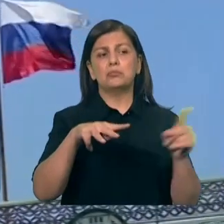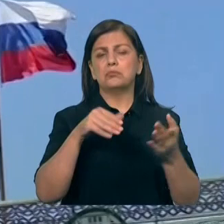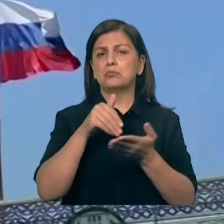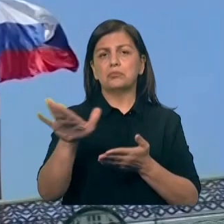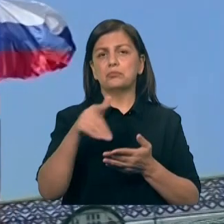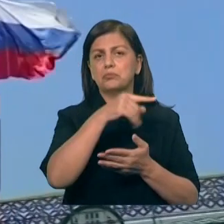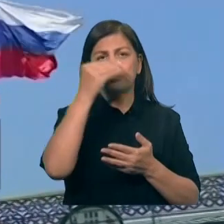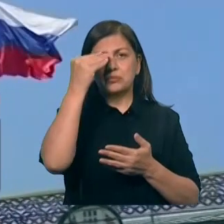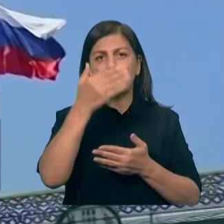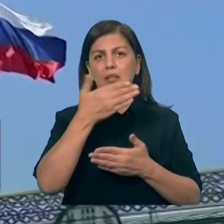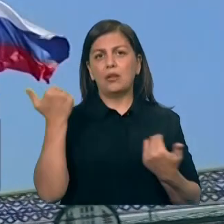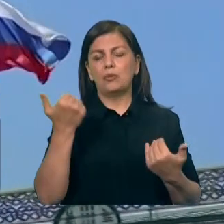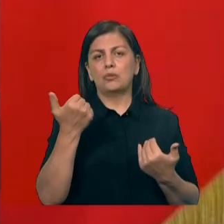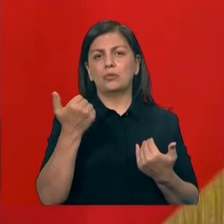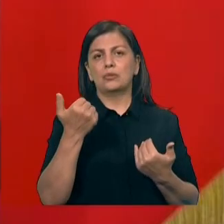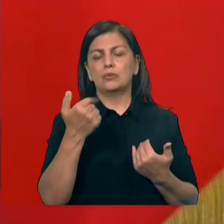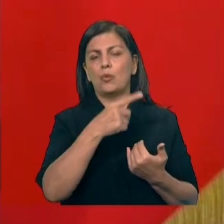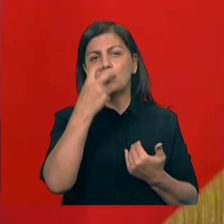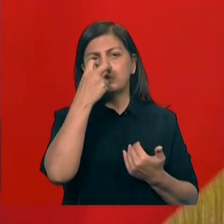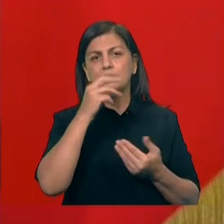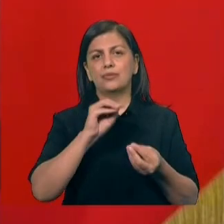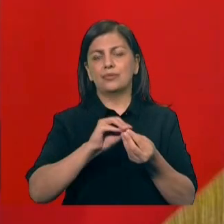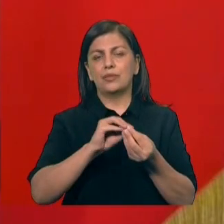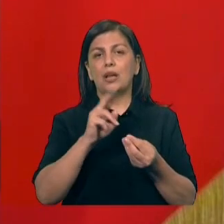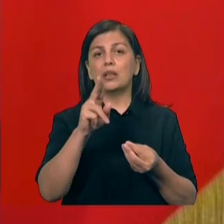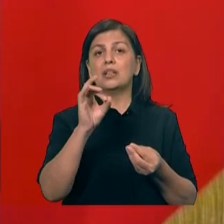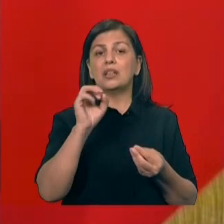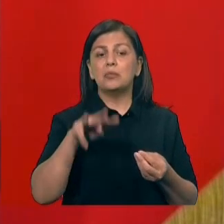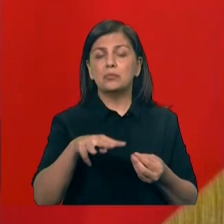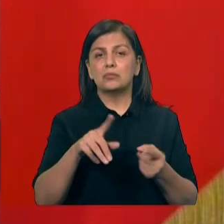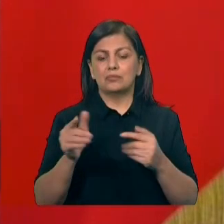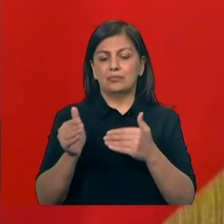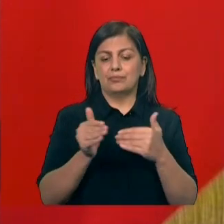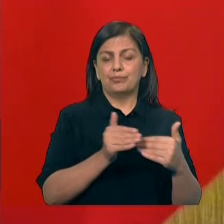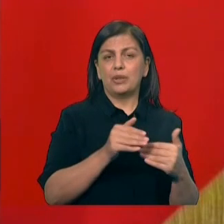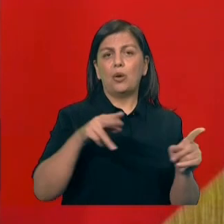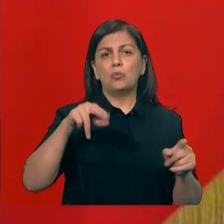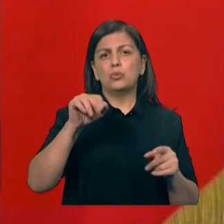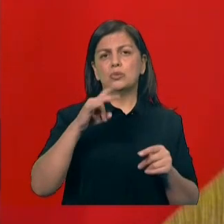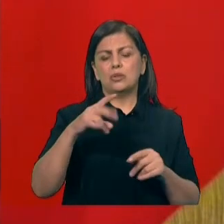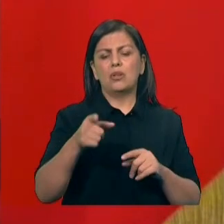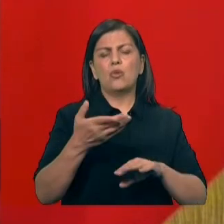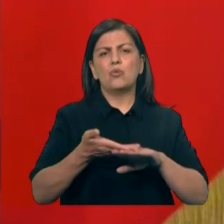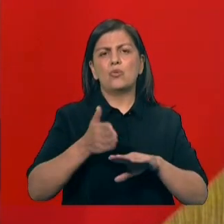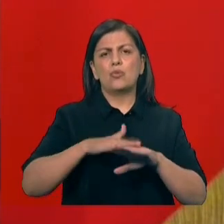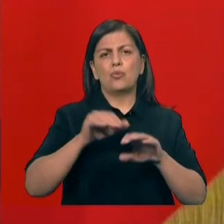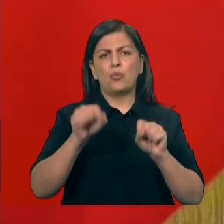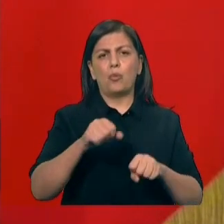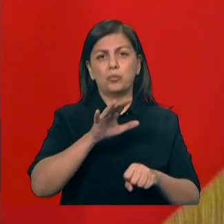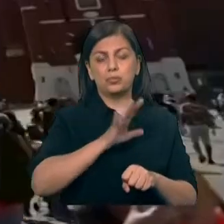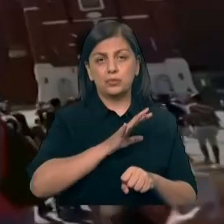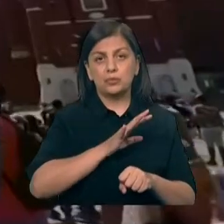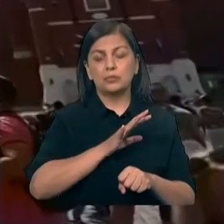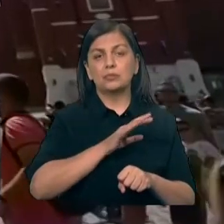imtina etmək fikrində deyil. Belə ki, Kırım məsələsində geriləmə Putin administrasiyası üçün ağır nəticələrə gətirib çıxarda